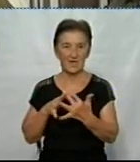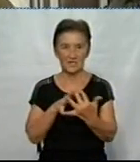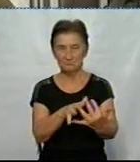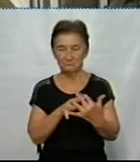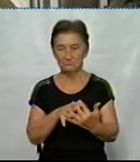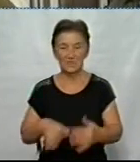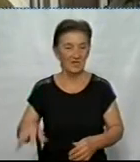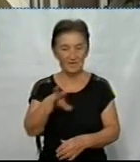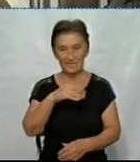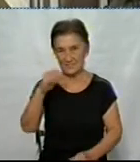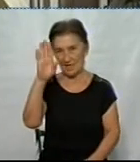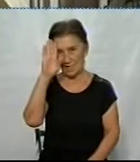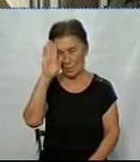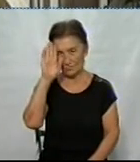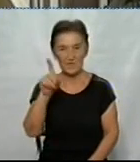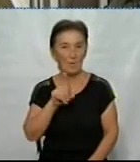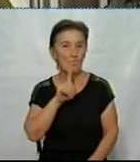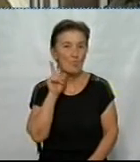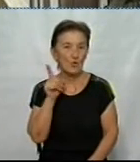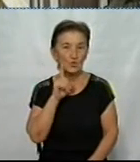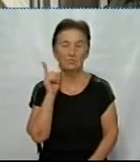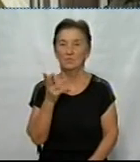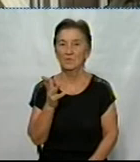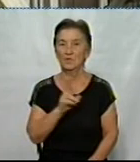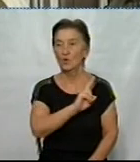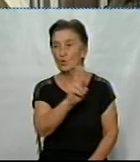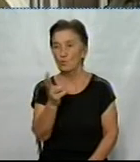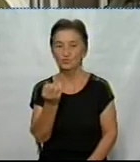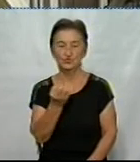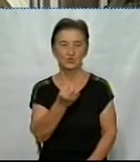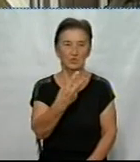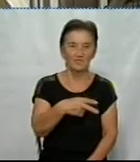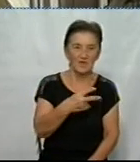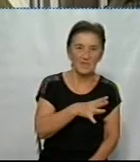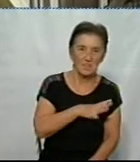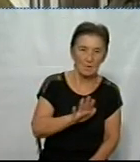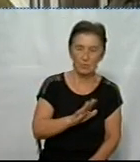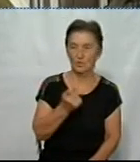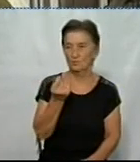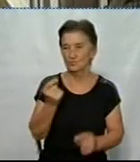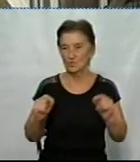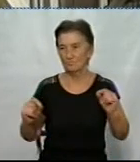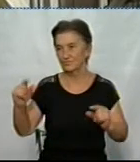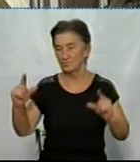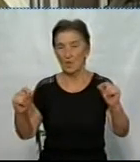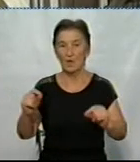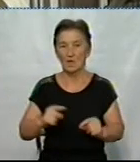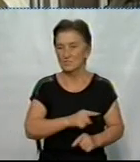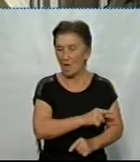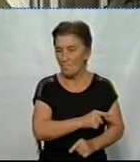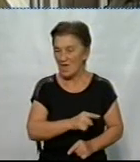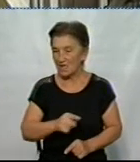всі хлопці молоді, комусь ще 20 не було, комусь трошки більше. І за весь цей період ми,